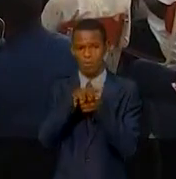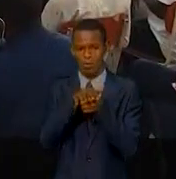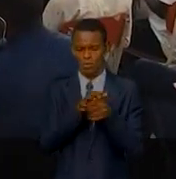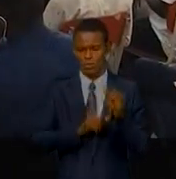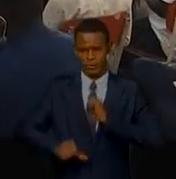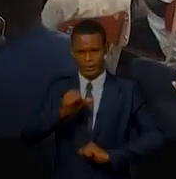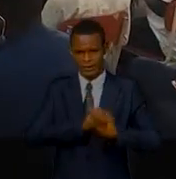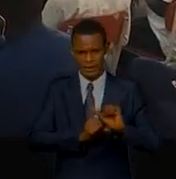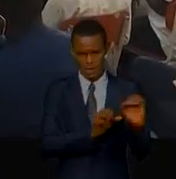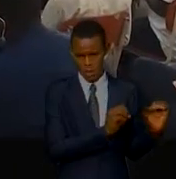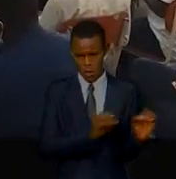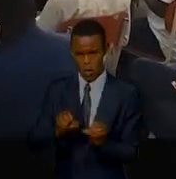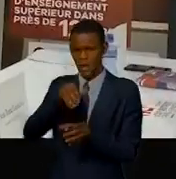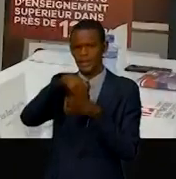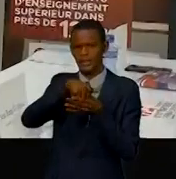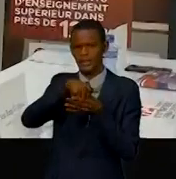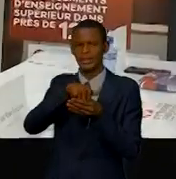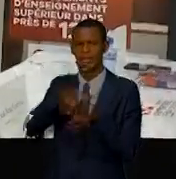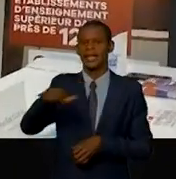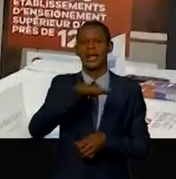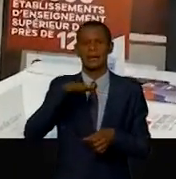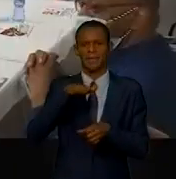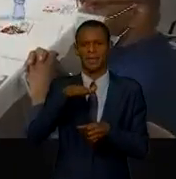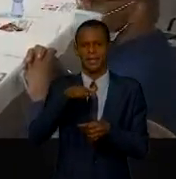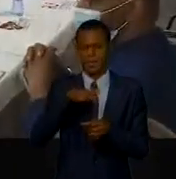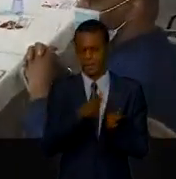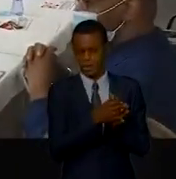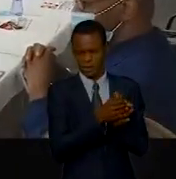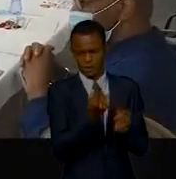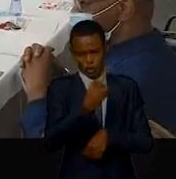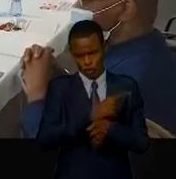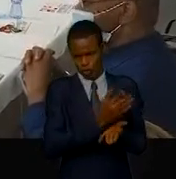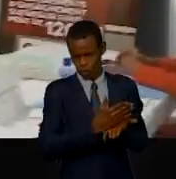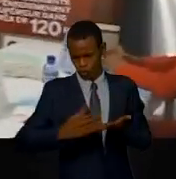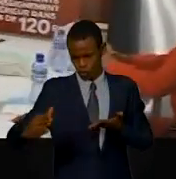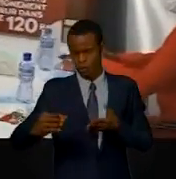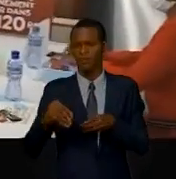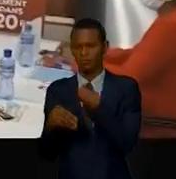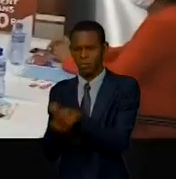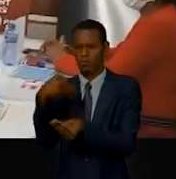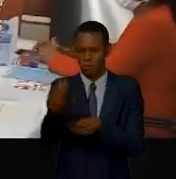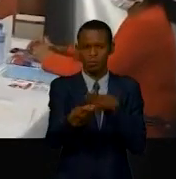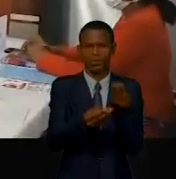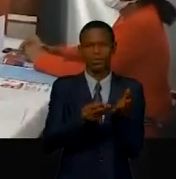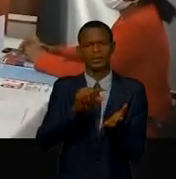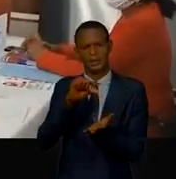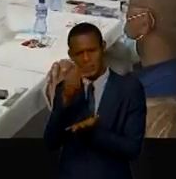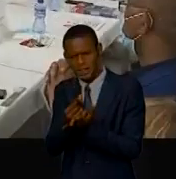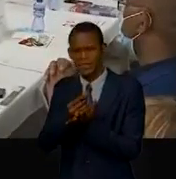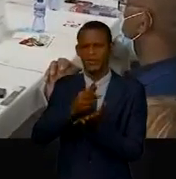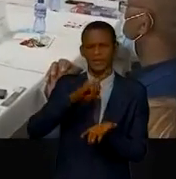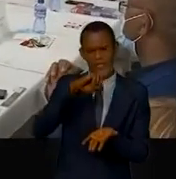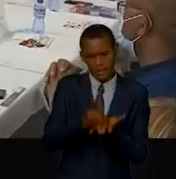Dans la foulée, cette cérémonie officielle de remise des diplômes et certificats de la formation ouverte et à distance FOAD,